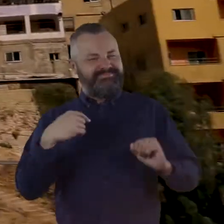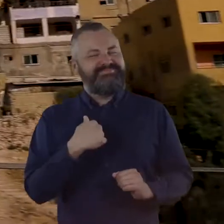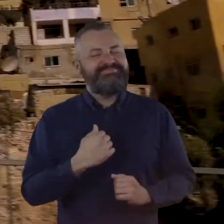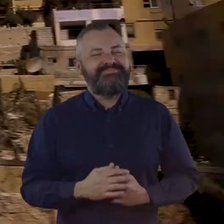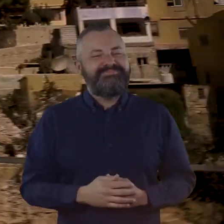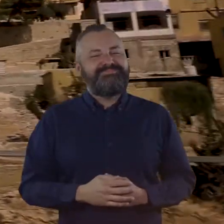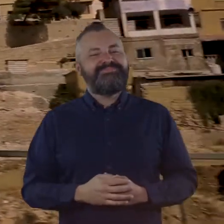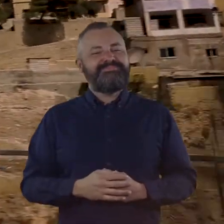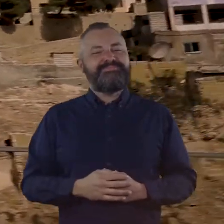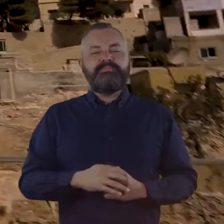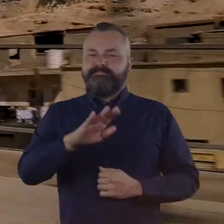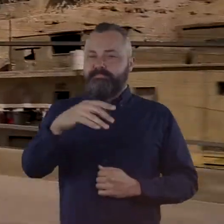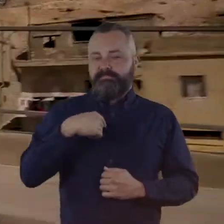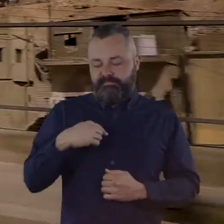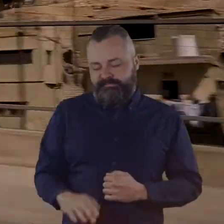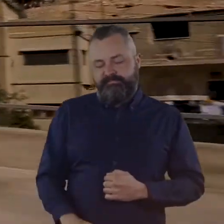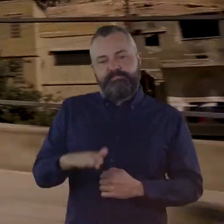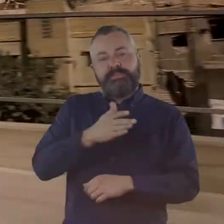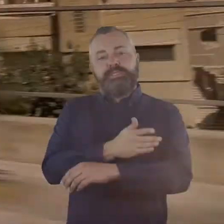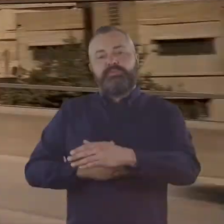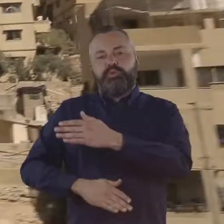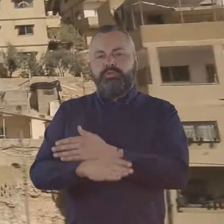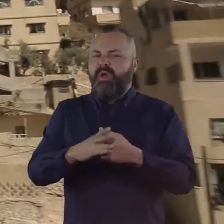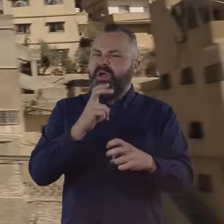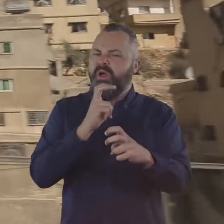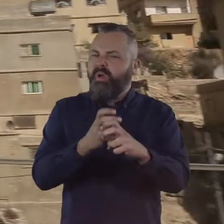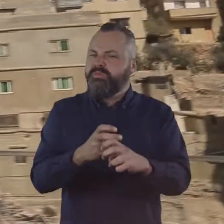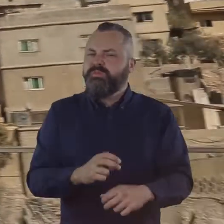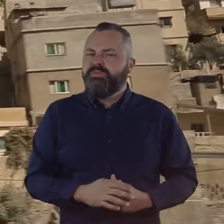من الصعب أن تكون طفلاً ذو إعاقة